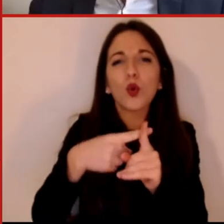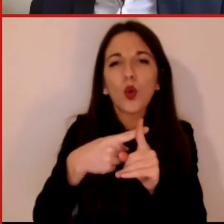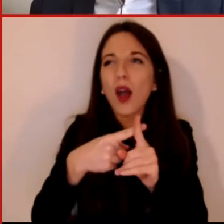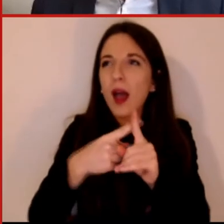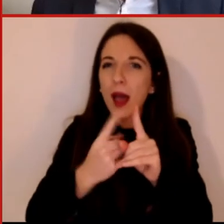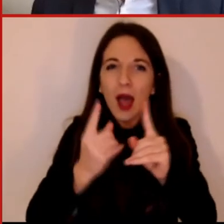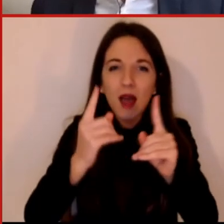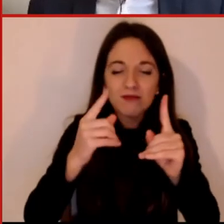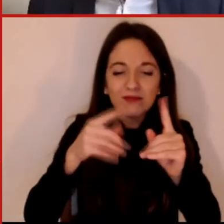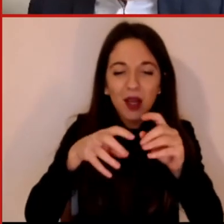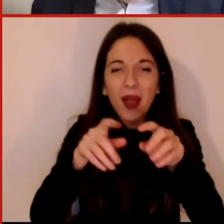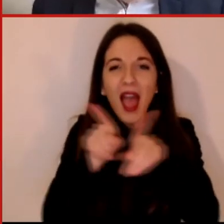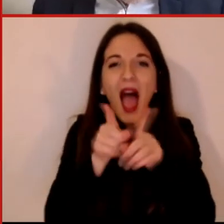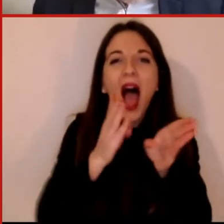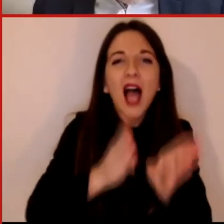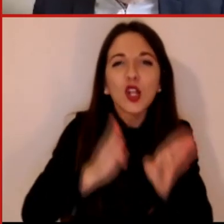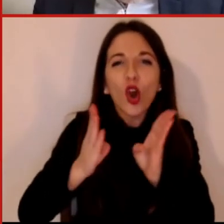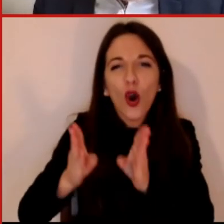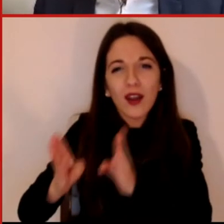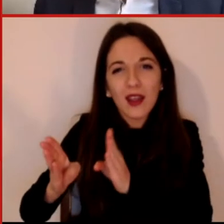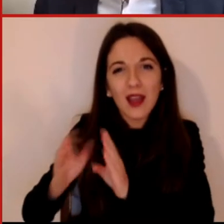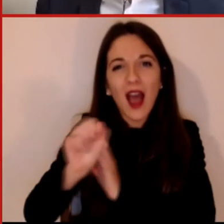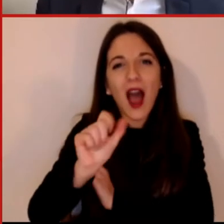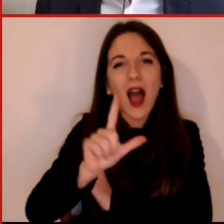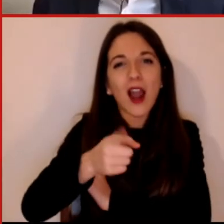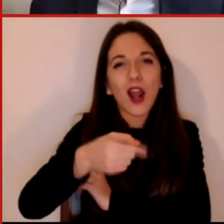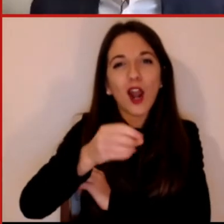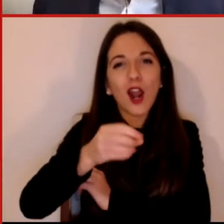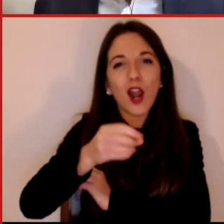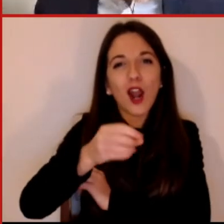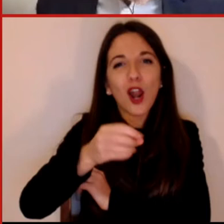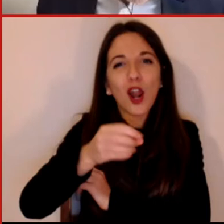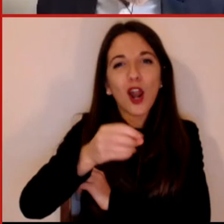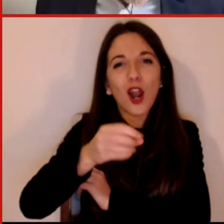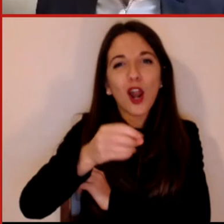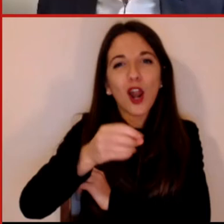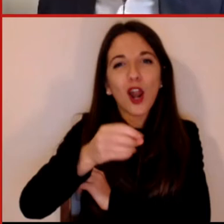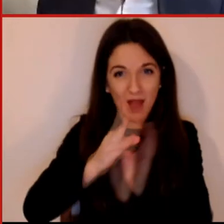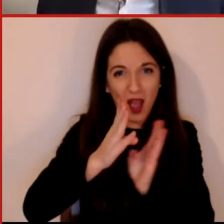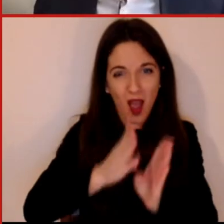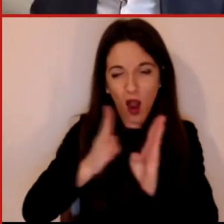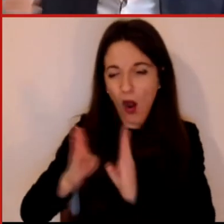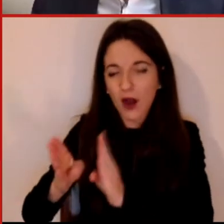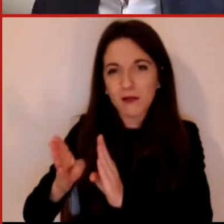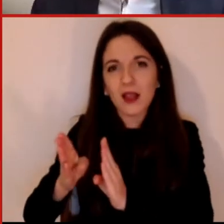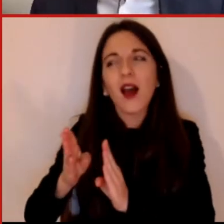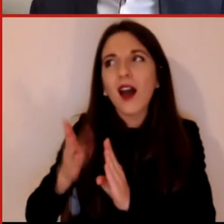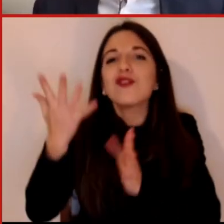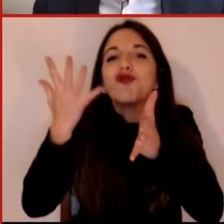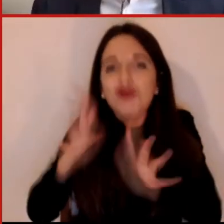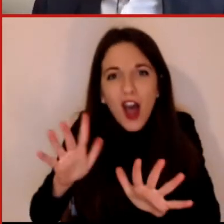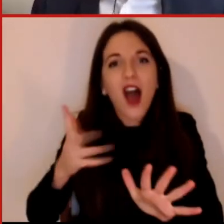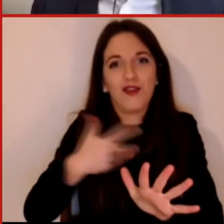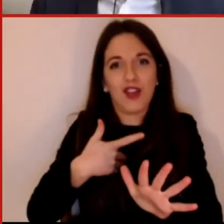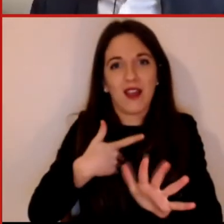'interno della nostra vita e la stanno, e la stanno cambiando. E dov'è l'inizio di tutto questo? Beh, l'inizio è